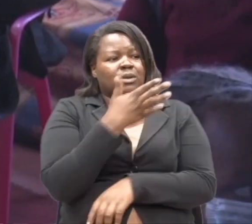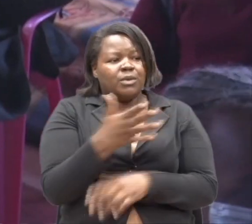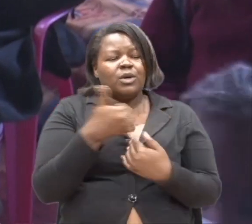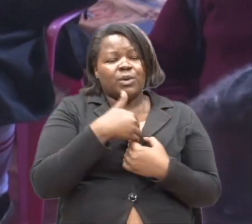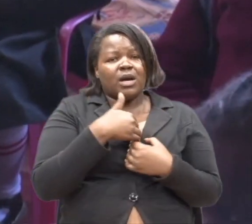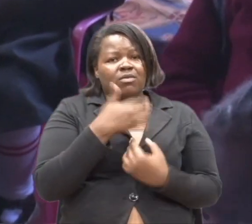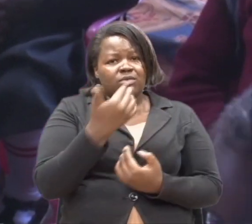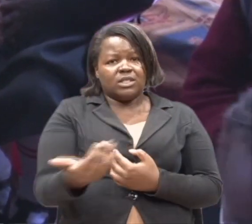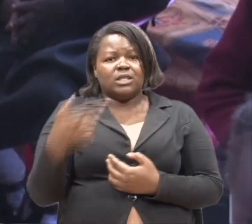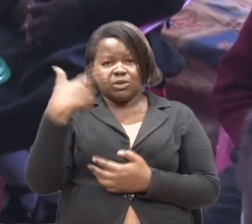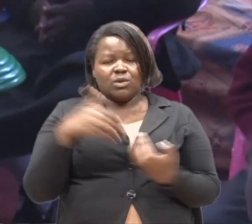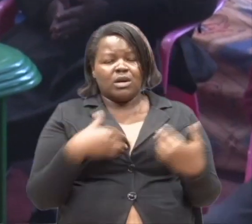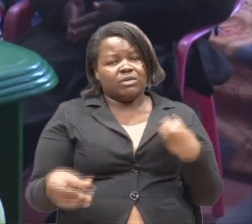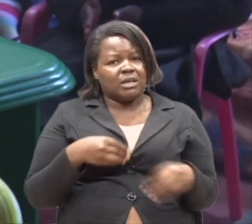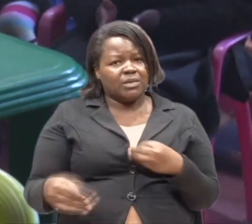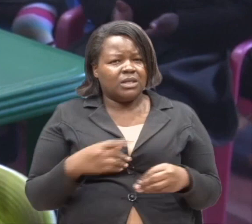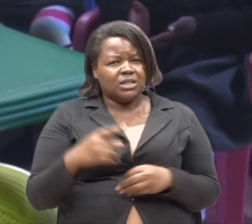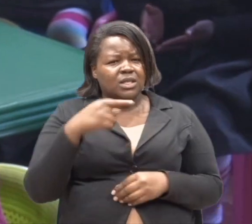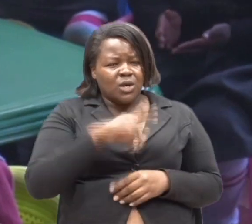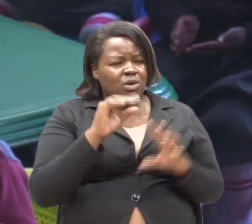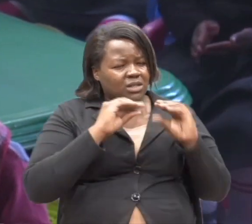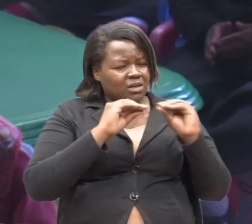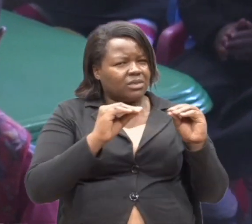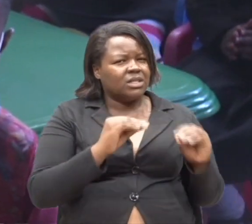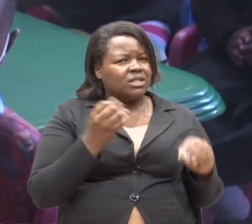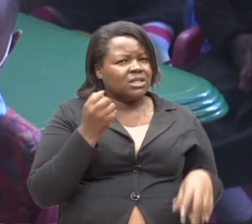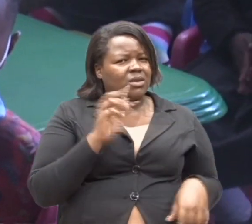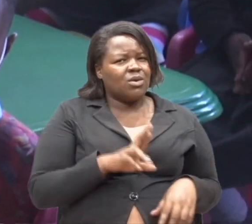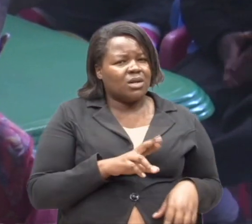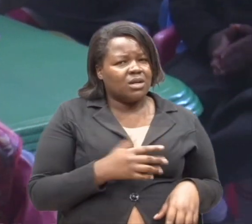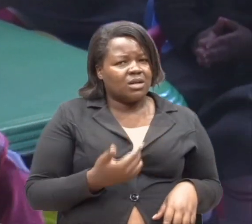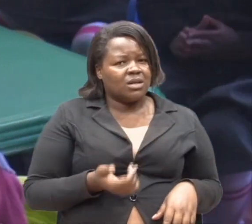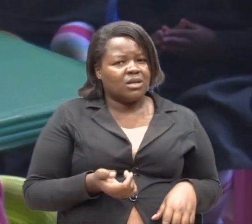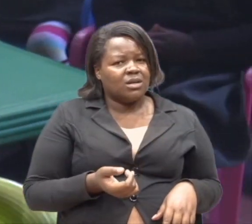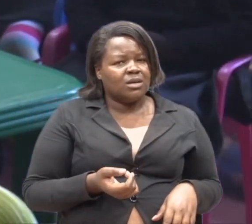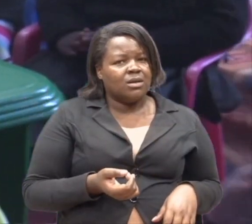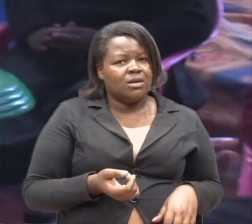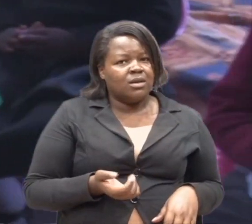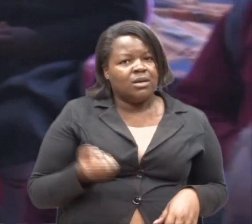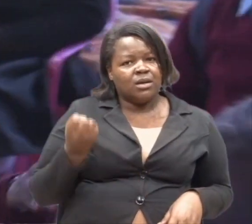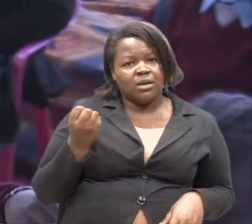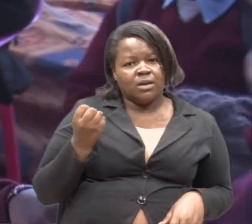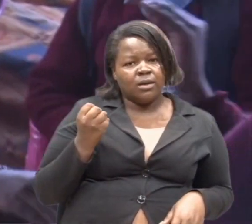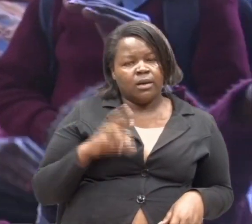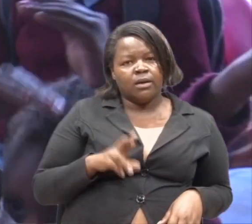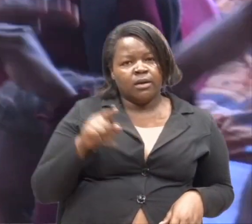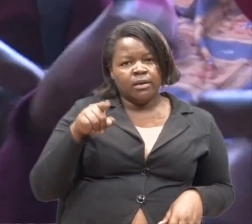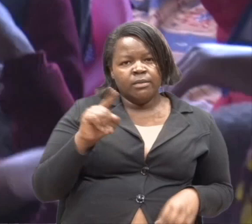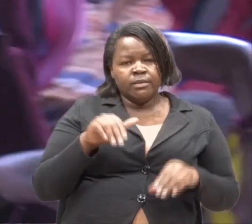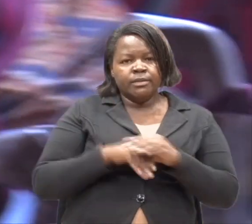wanafunzi ambao wanaule maavu. Sini kweli. Unafunza ama, kwa sasa unafunza, kwa sasa wewe uko katika